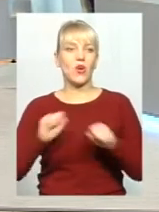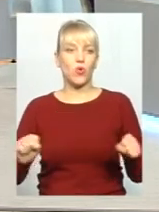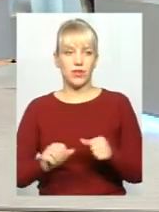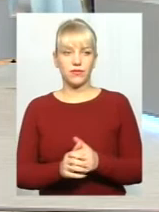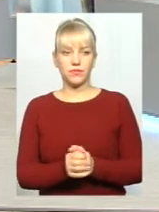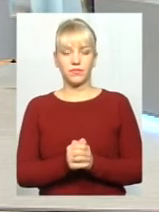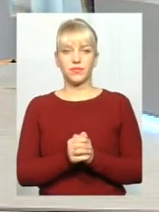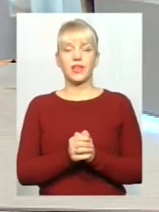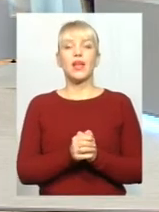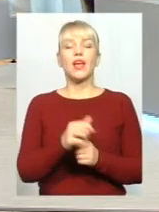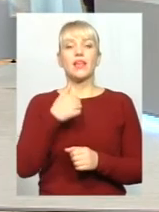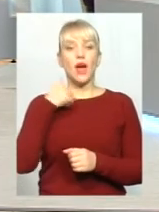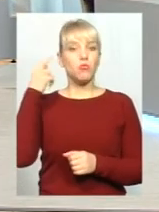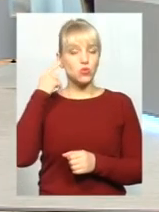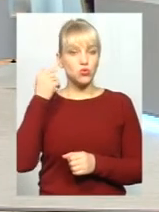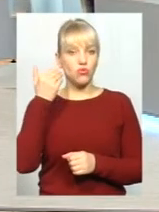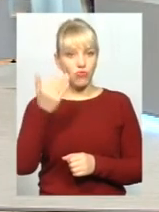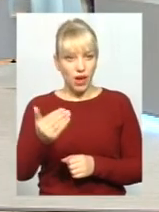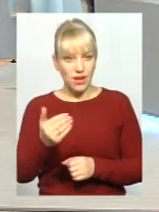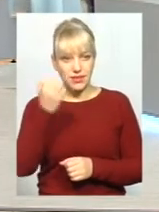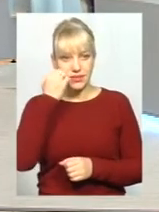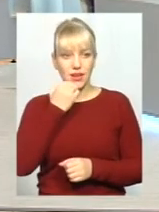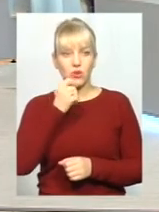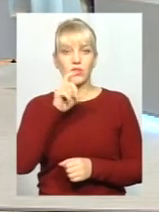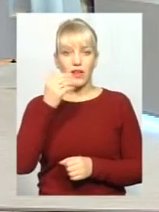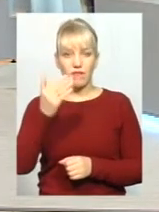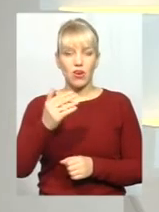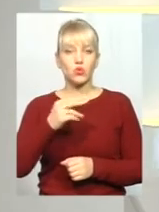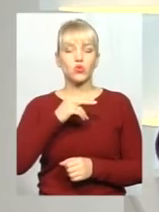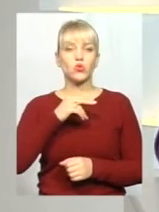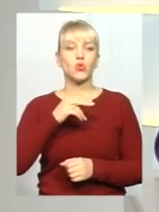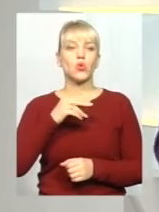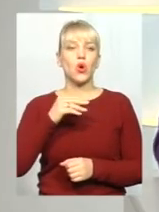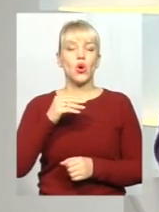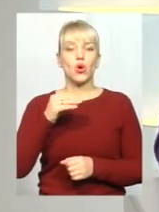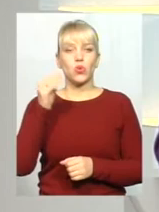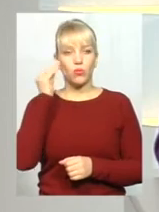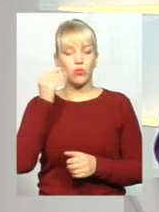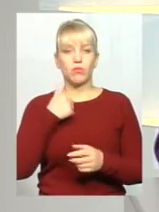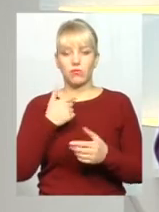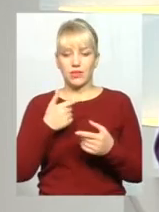Я почув вас, дякую за вашу думку. Справді, ми не збираємося з когось робити героїв.